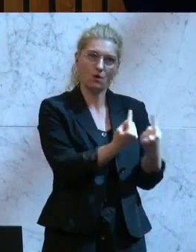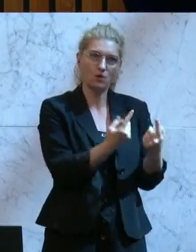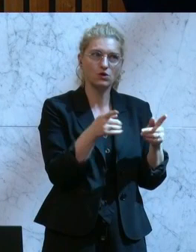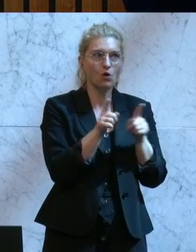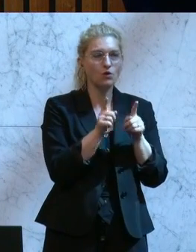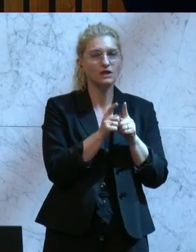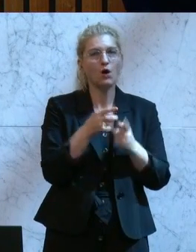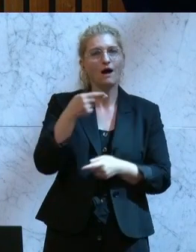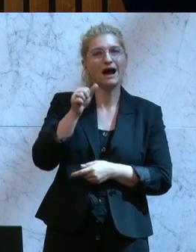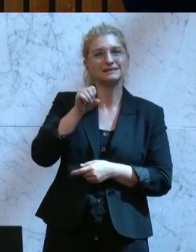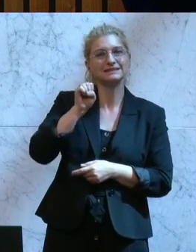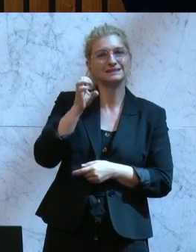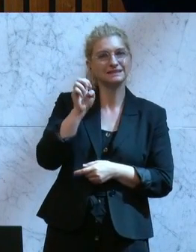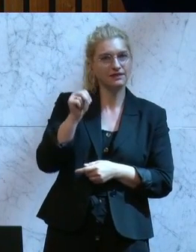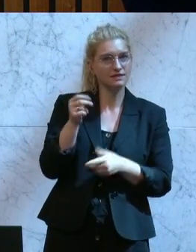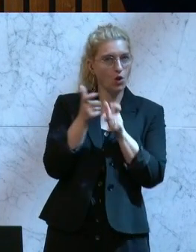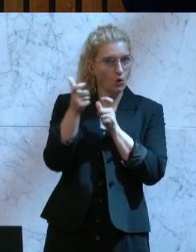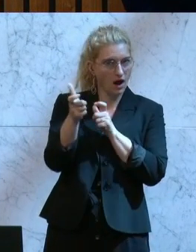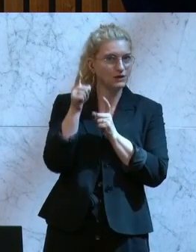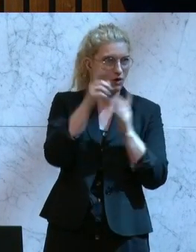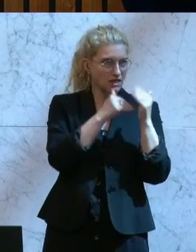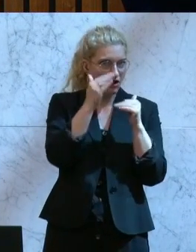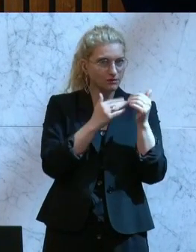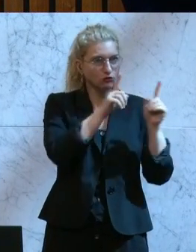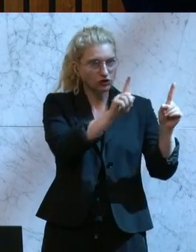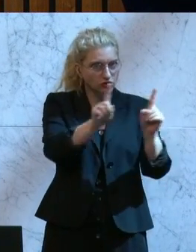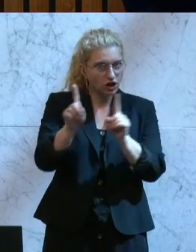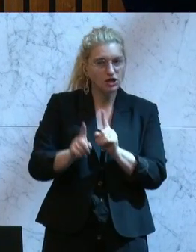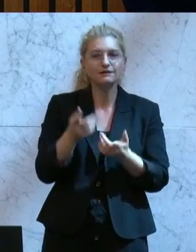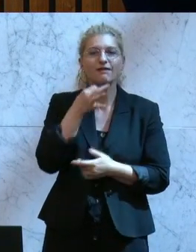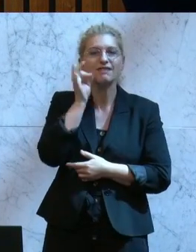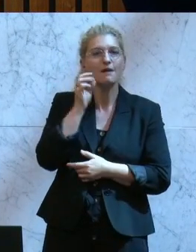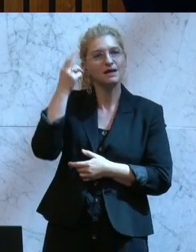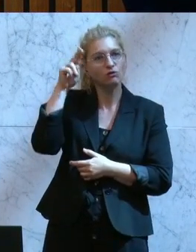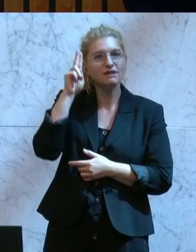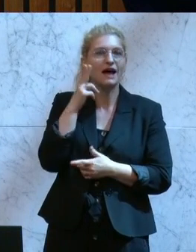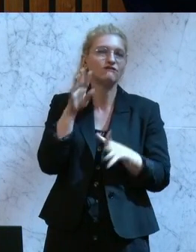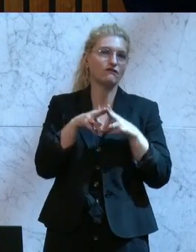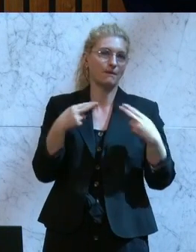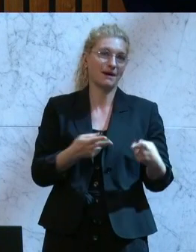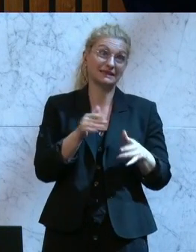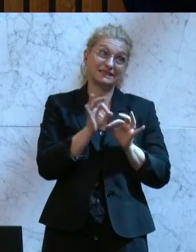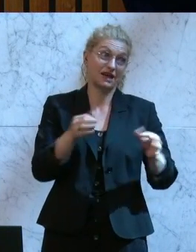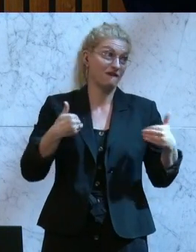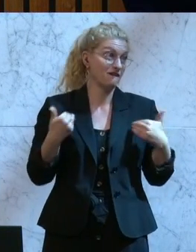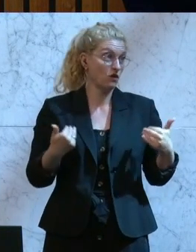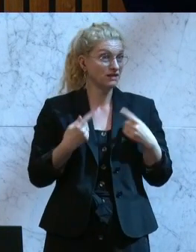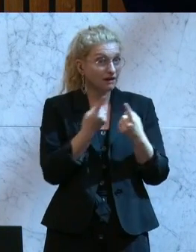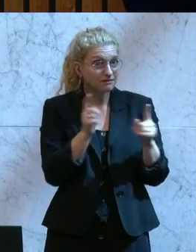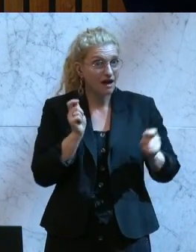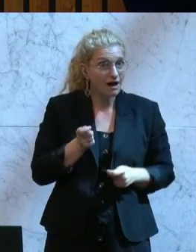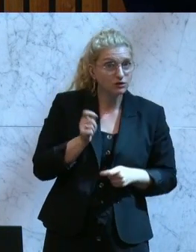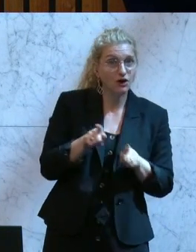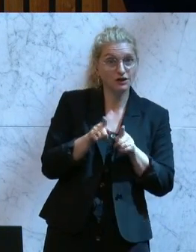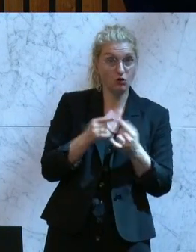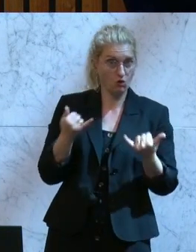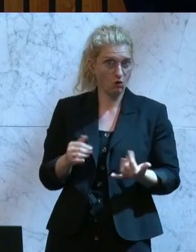Hansen-Lokal aufgebaut haben. Die Damen und Herren der Verbände würden sich sehr freuen, wenn sie von den Abgeordneten noch